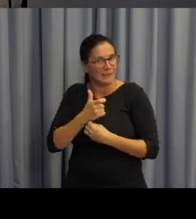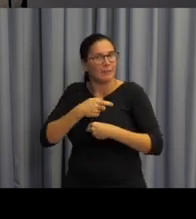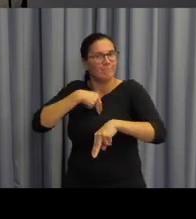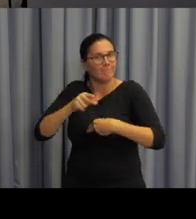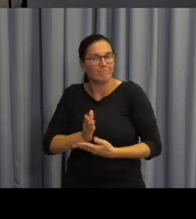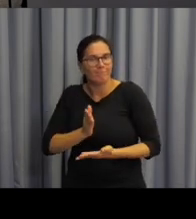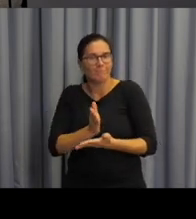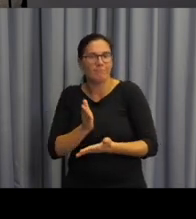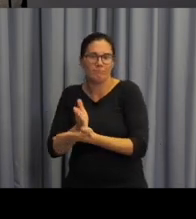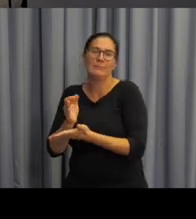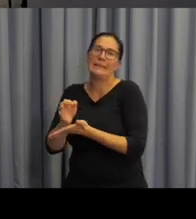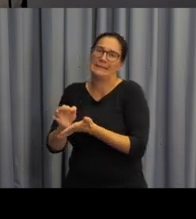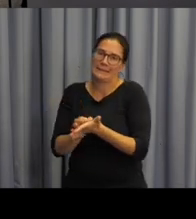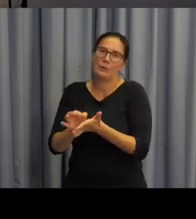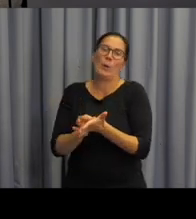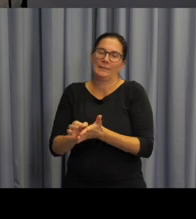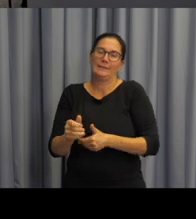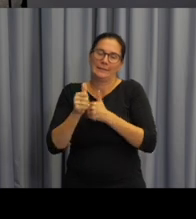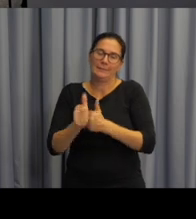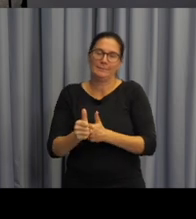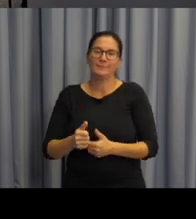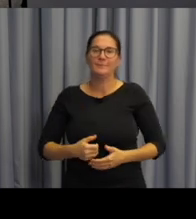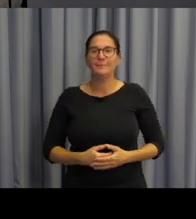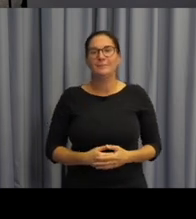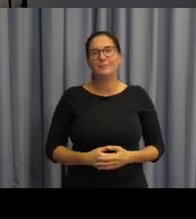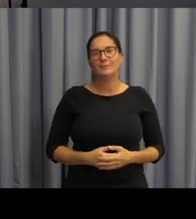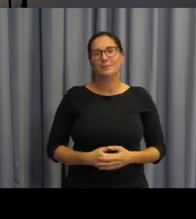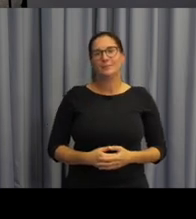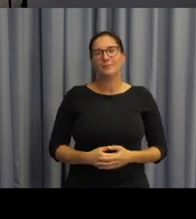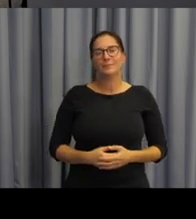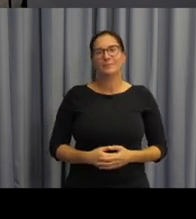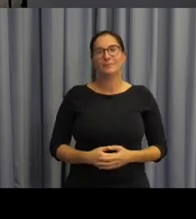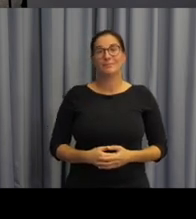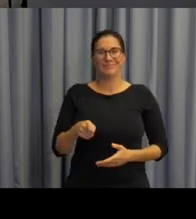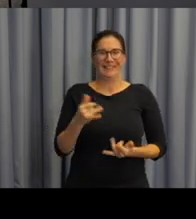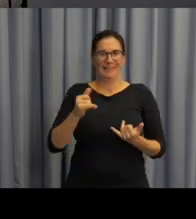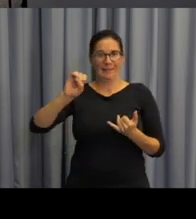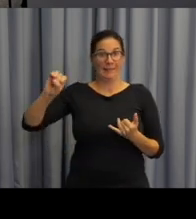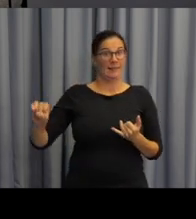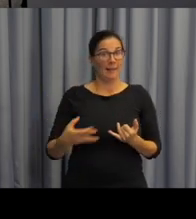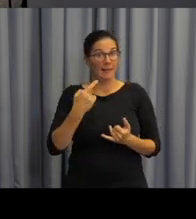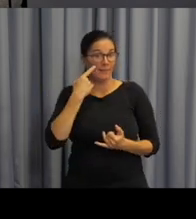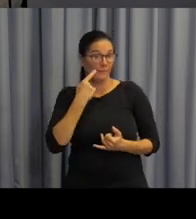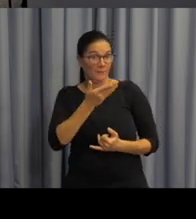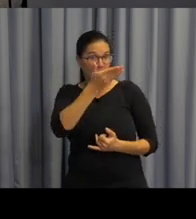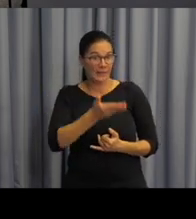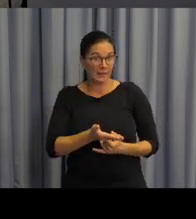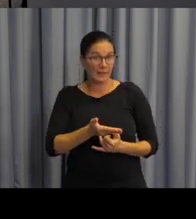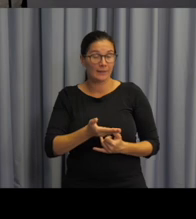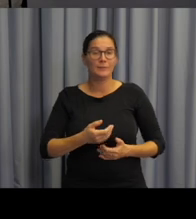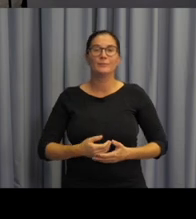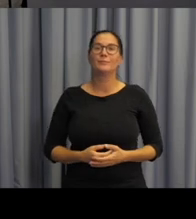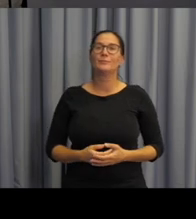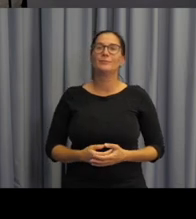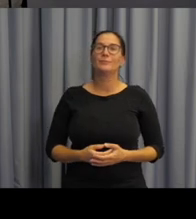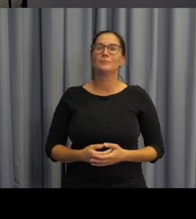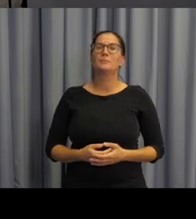aktérům té konkrétní komunikační situace. Na tomto slajdu je